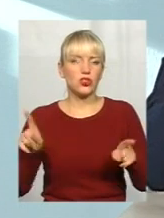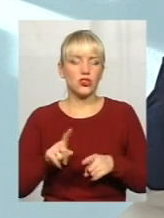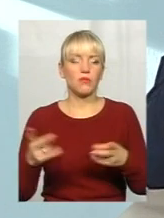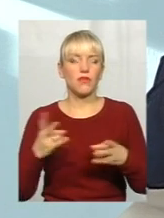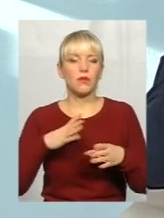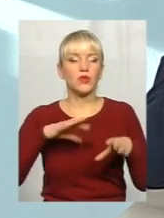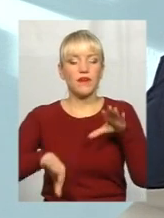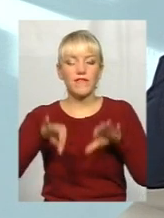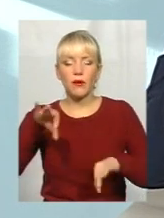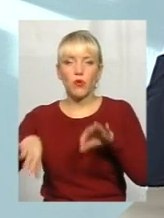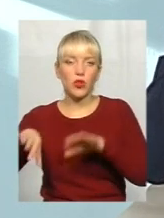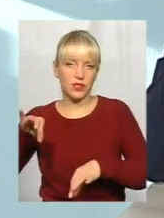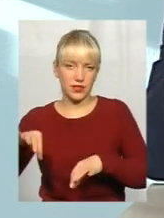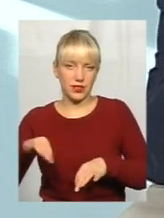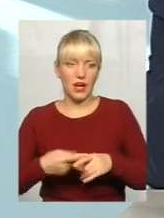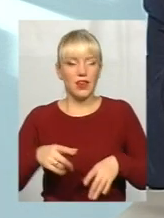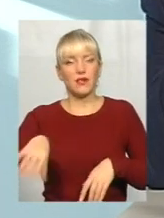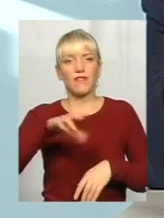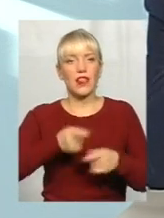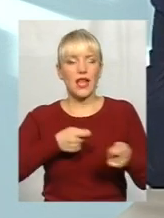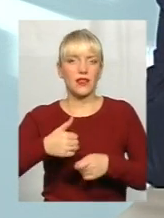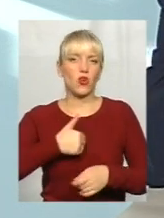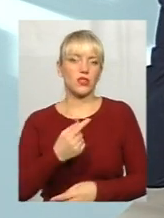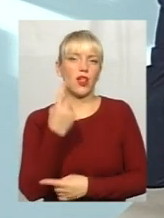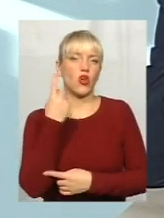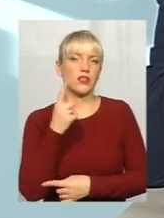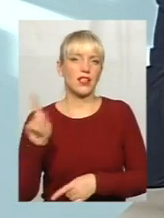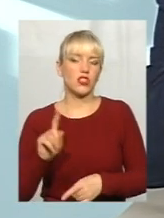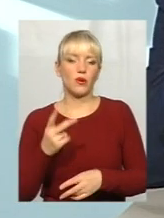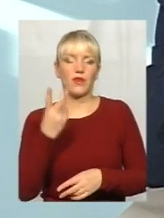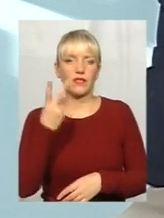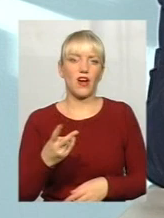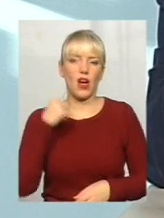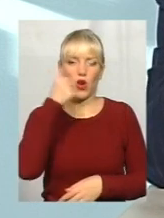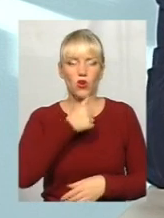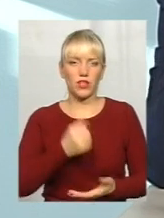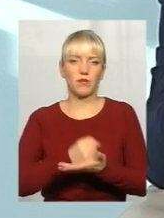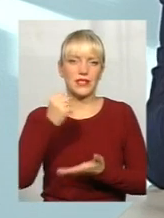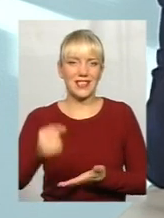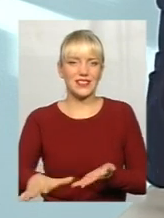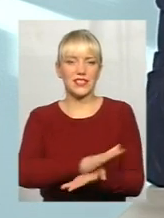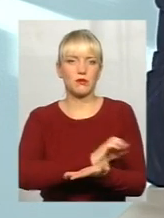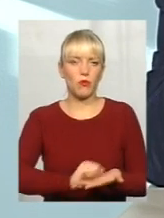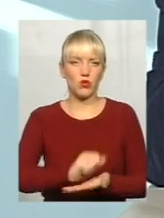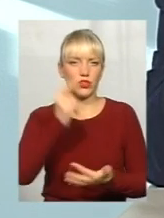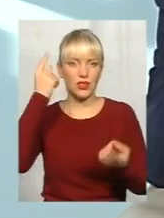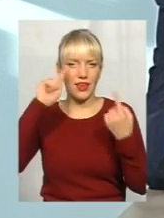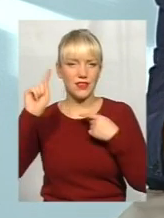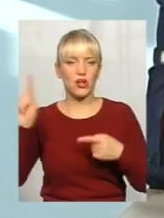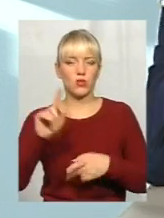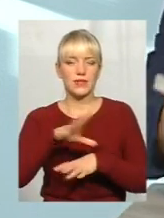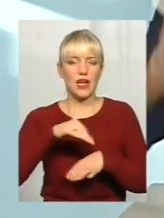виборність і так далі. Ніхто хотіли, влада хотіла одне, отих на тих два роки призначити, споплюжити ідею, що ми всі громада